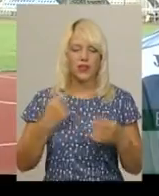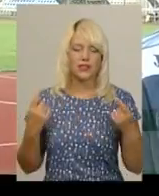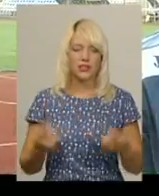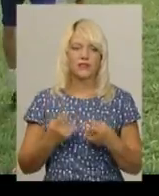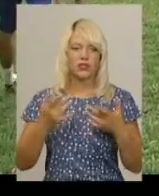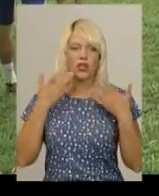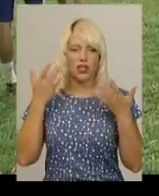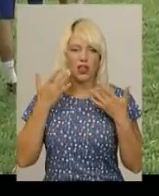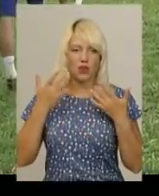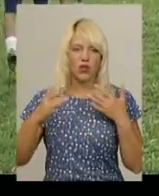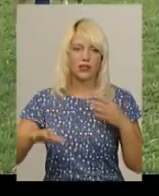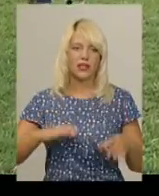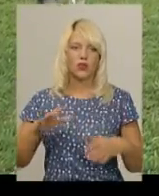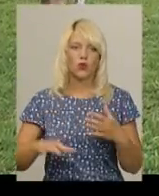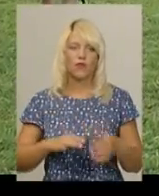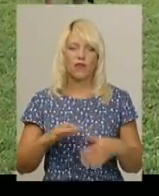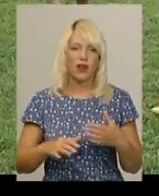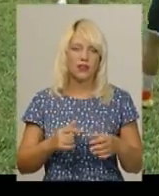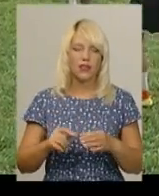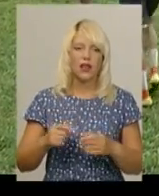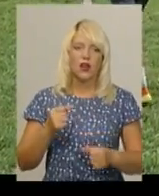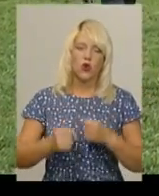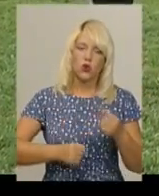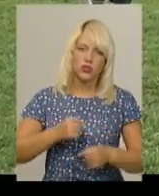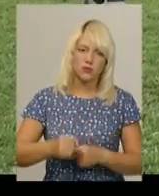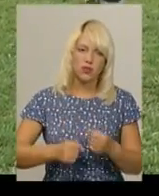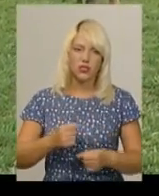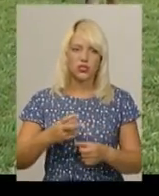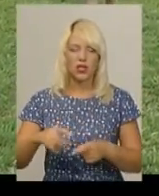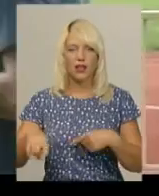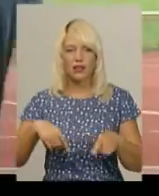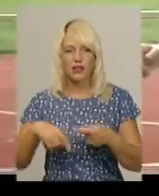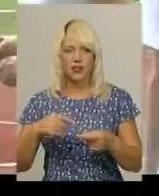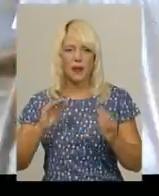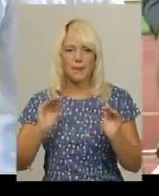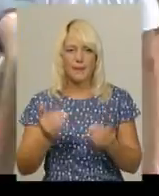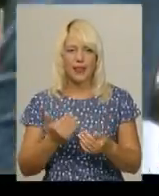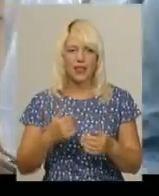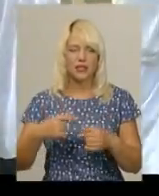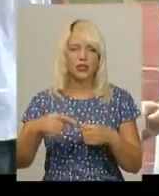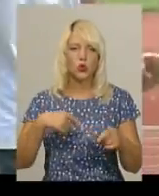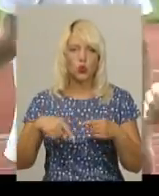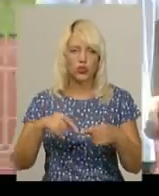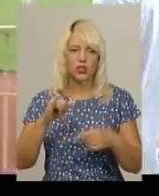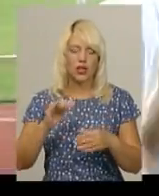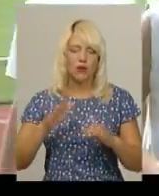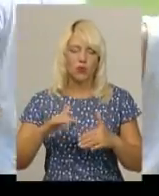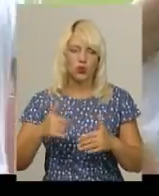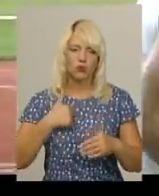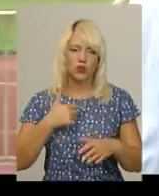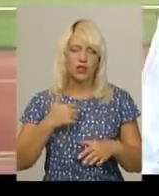тренирування, розтяжка, розбіжка, поіграємо маленький турнірчик, потім у нас сьогодні баня,